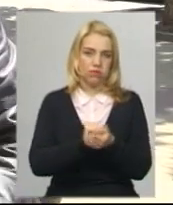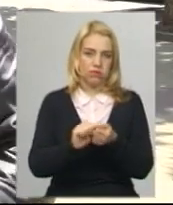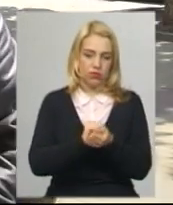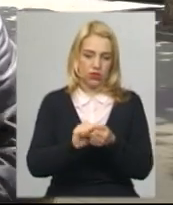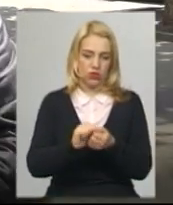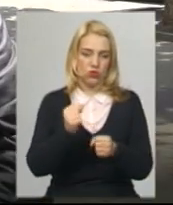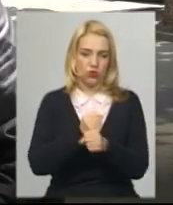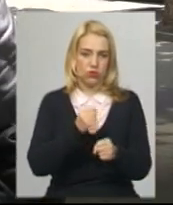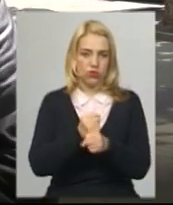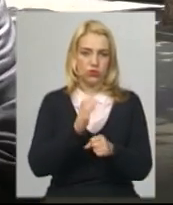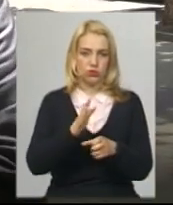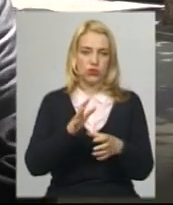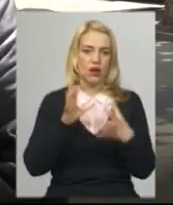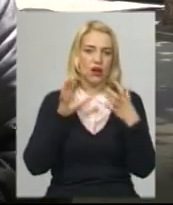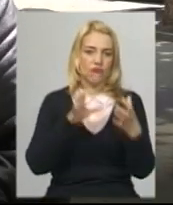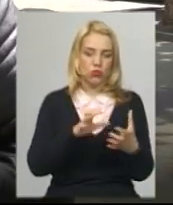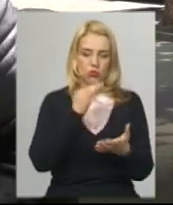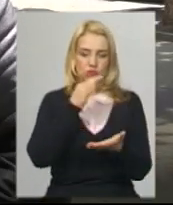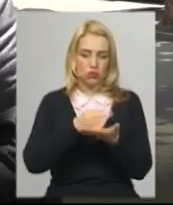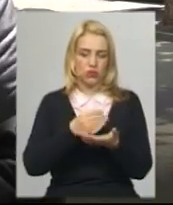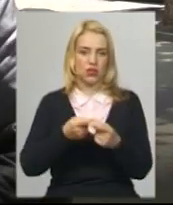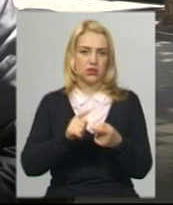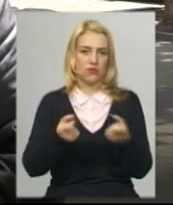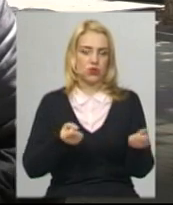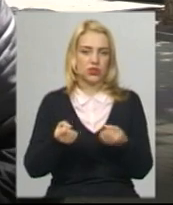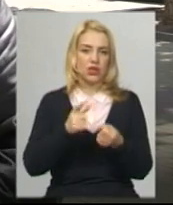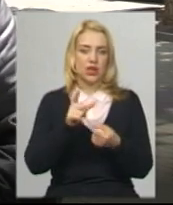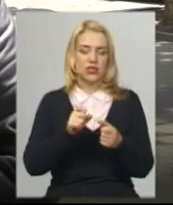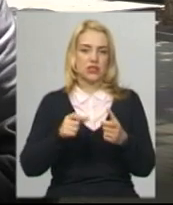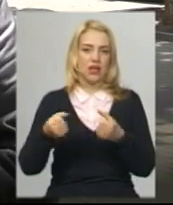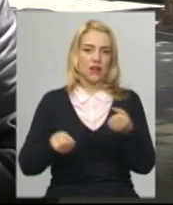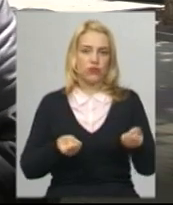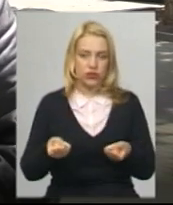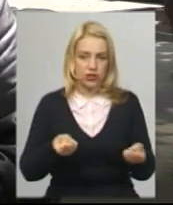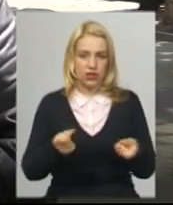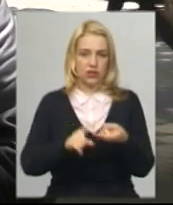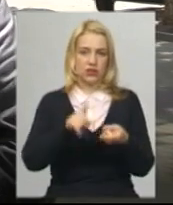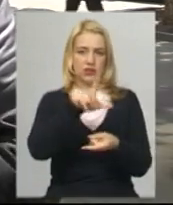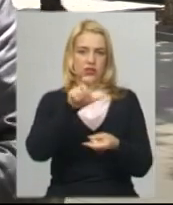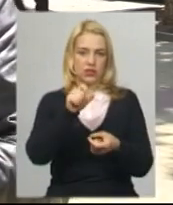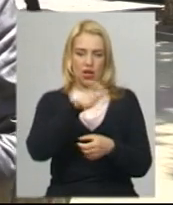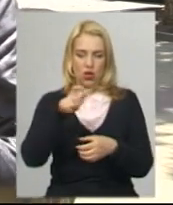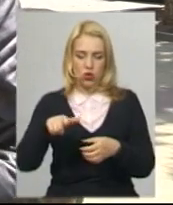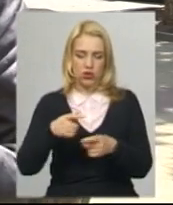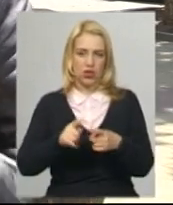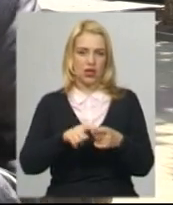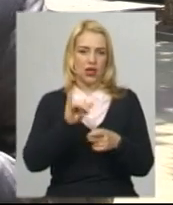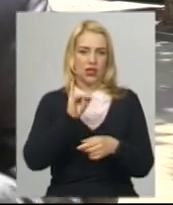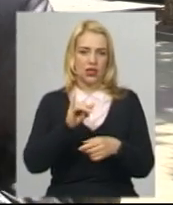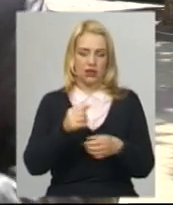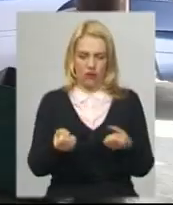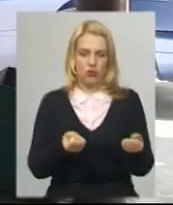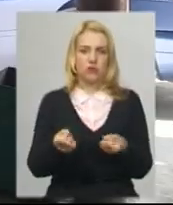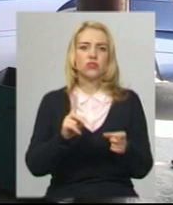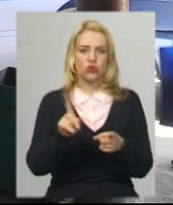Водій відповідає за рух, за автобус, за пасажирів, але ні в якому разі не можна робити із водія